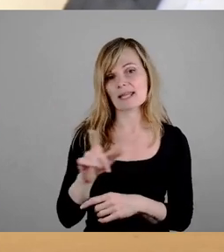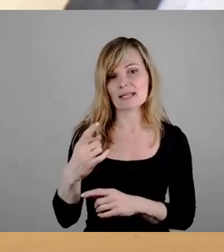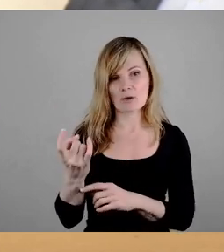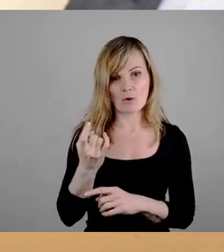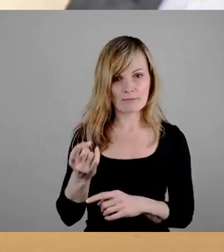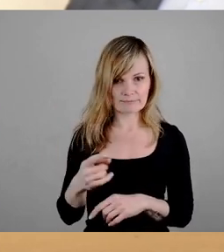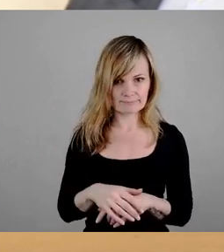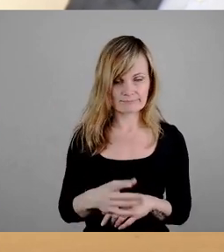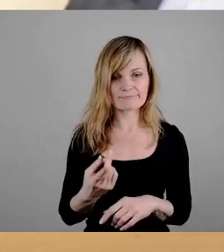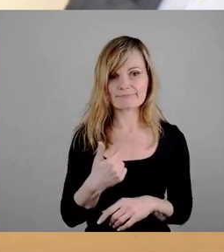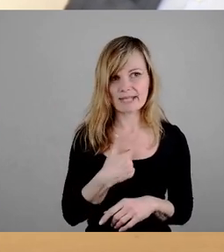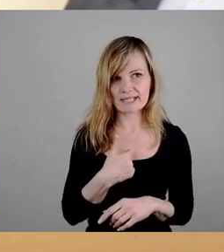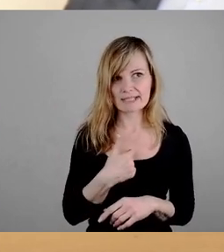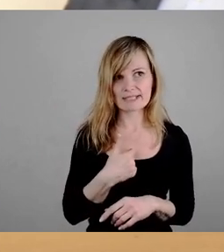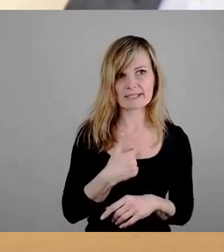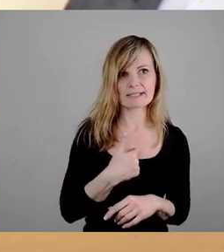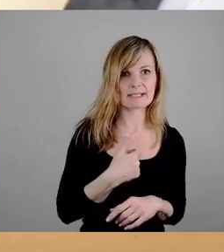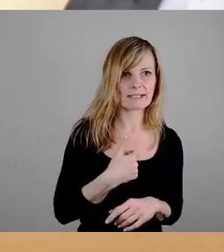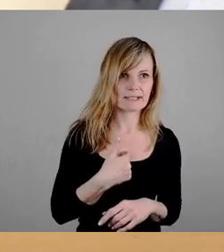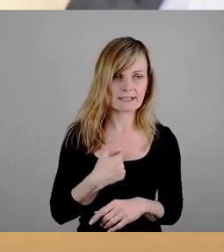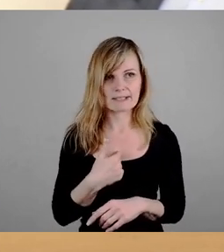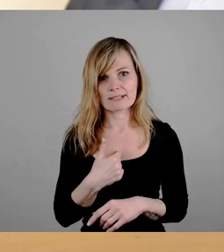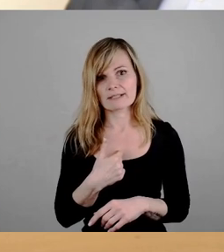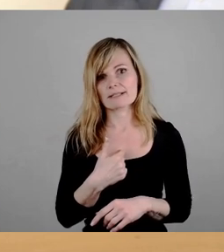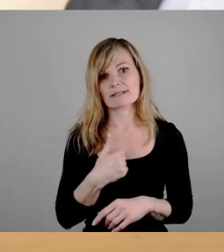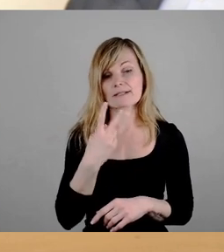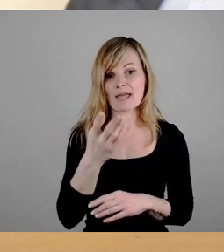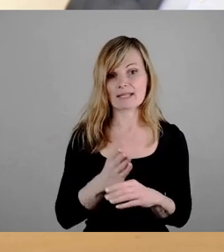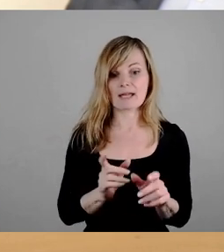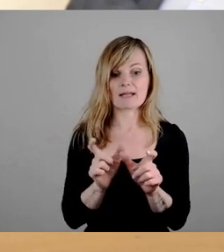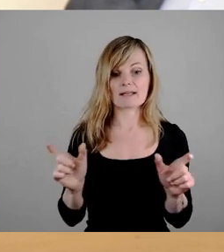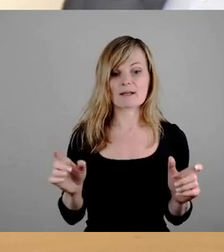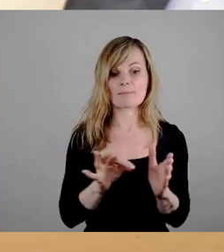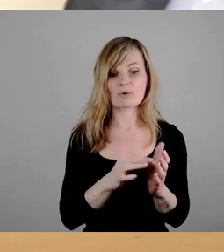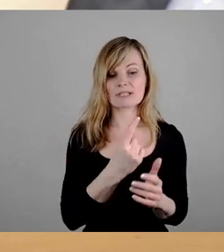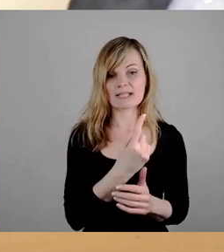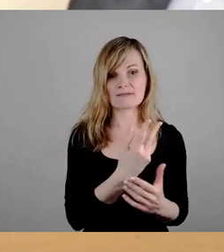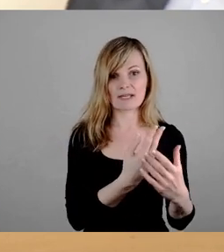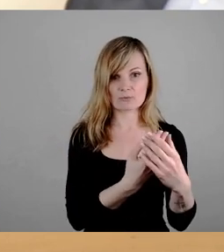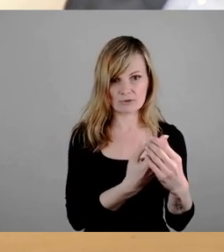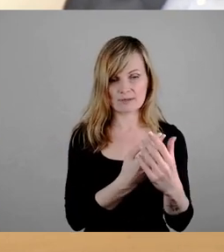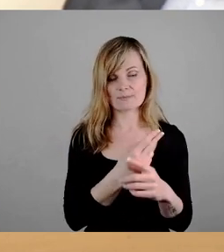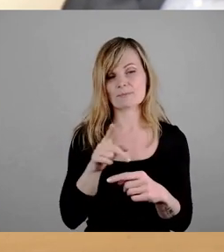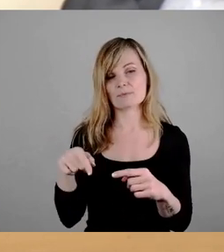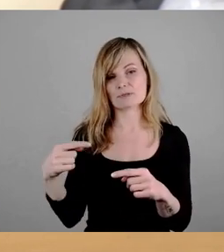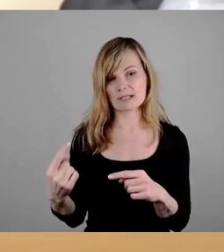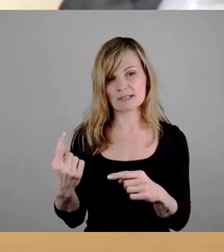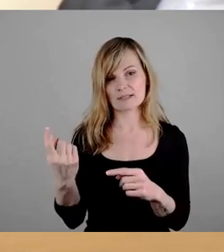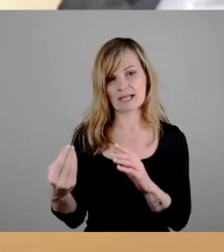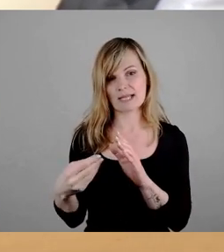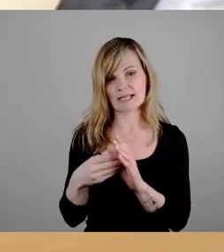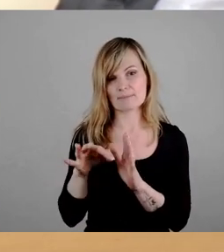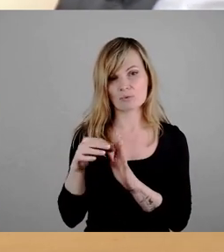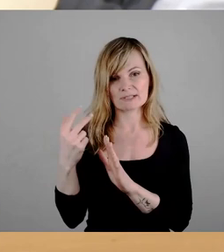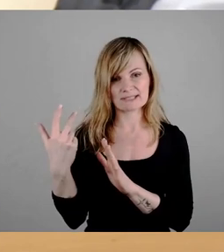Den würde ich eben in zwei teilen. Einmal die Punkte 1 und 2 zunächst. Und dann nochmal ergänzend den Punkt 3,